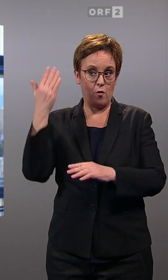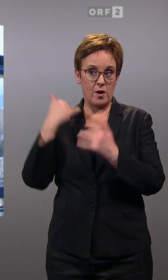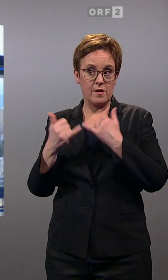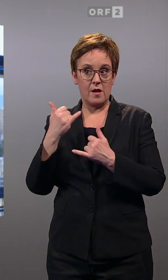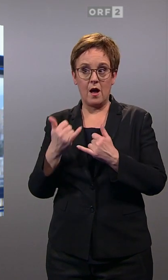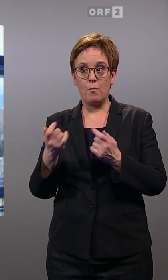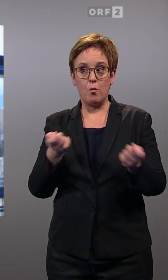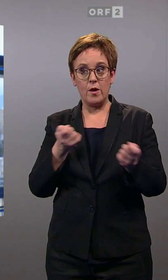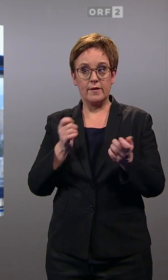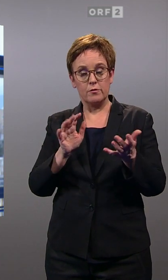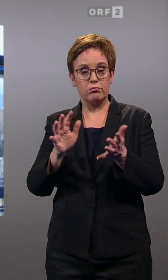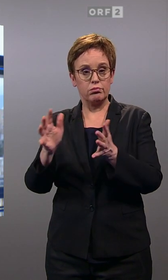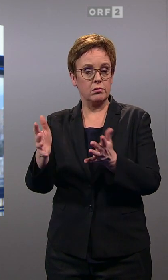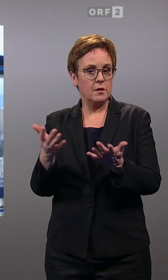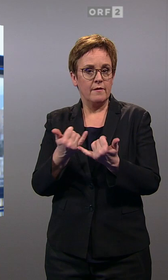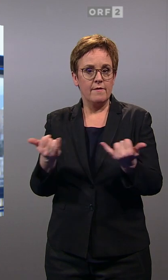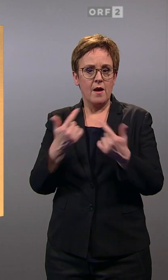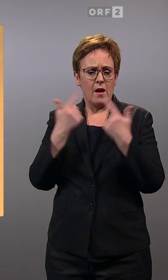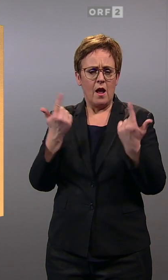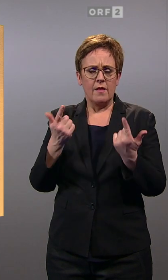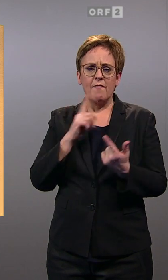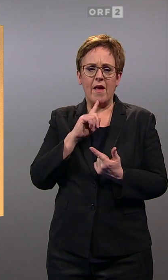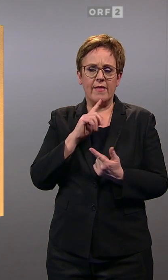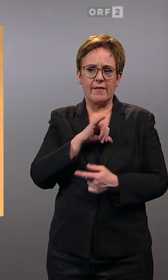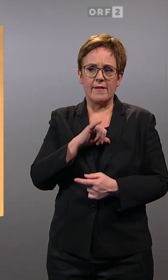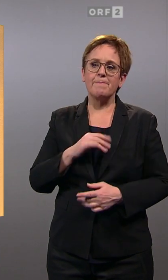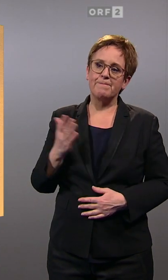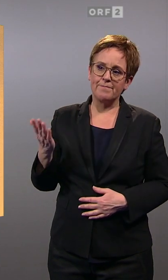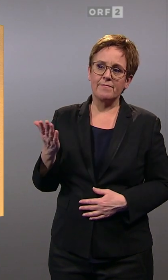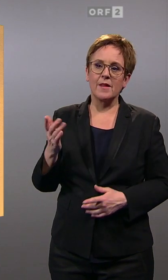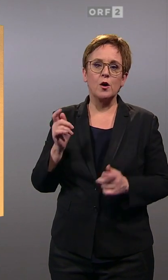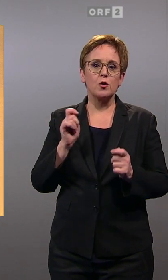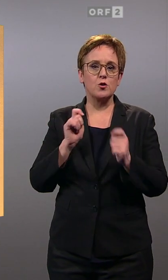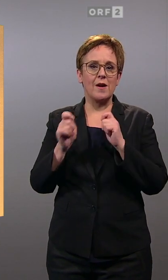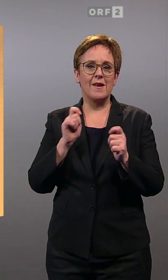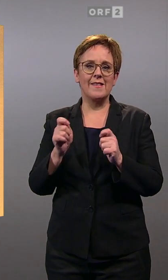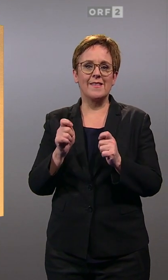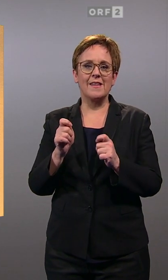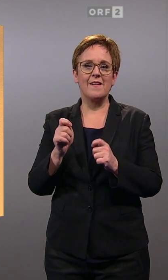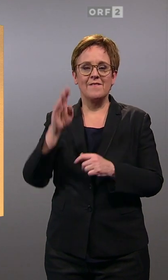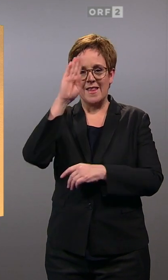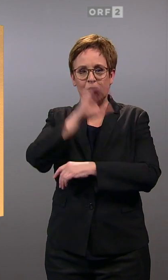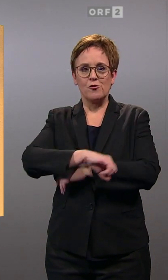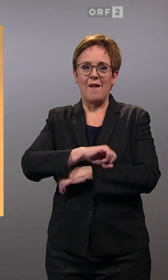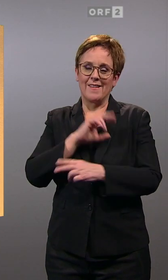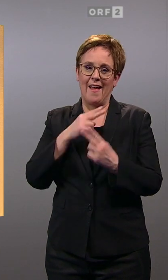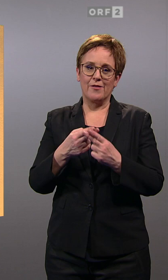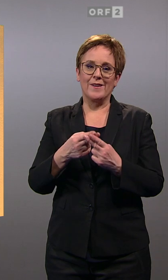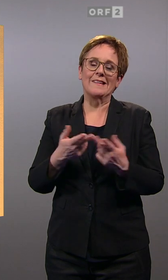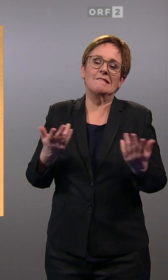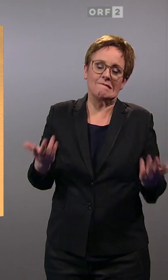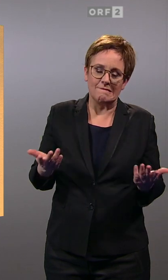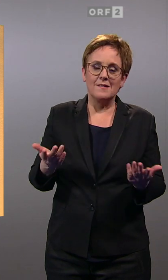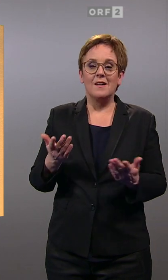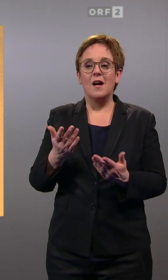politische Bewegung gab. Wie erklären Sie das? Jein, die journalistisch so ungeliebte wissenschaftliche Antwort. Indirekt